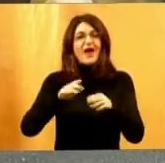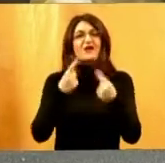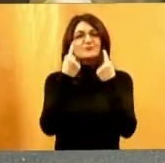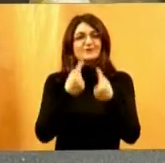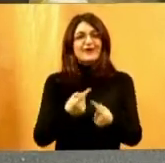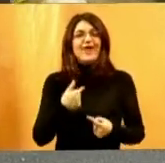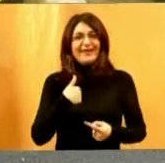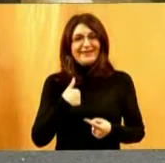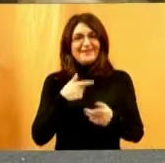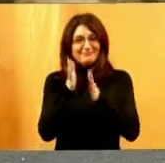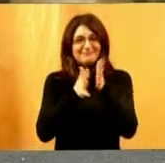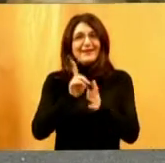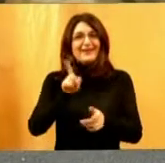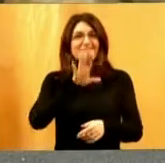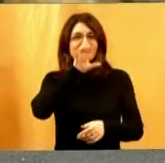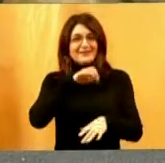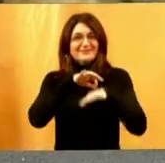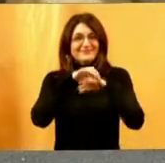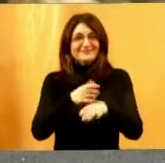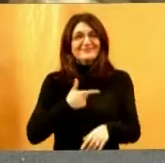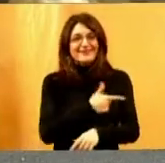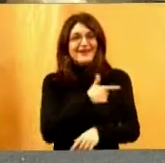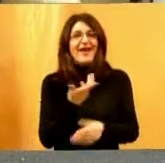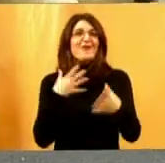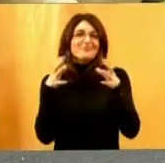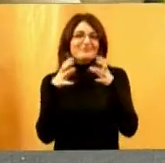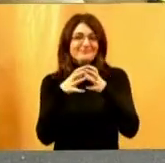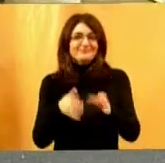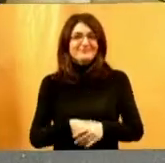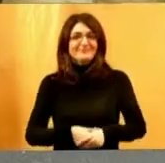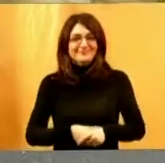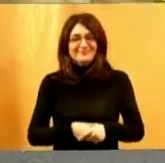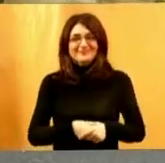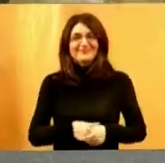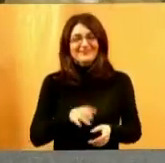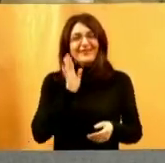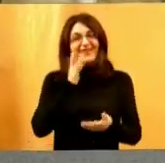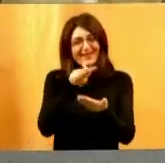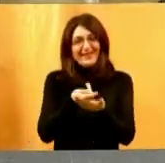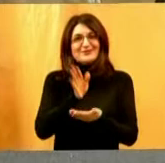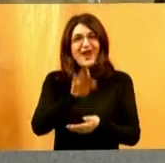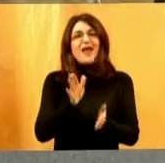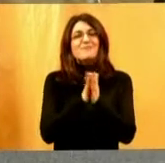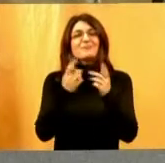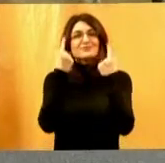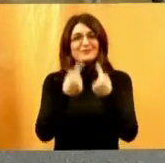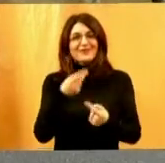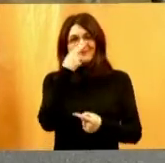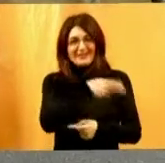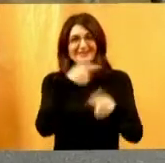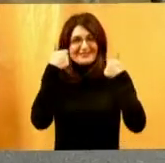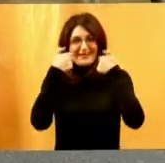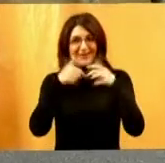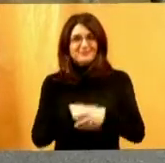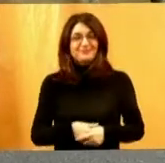Mariju i ksantu. I tako se one dvije mogu družiti. Neka legni, legni, ali nam ostani u ekranu. Gledajte, da bi se